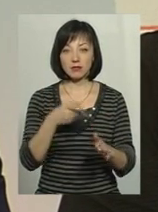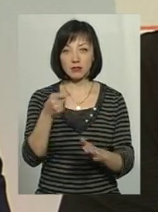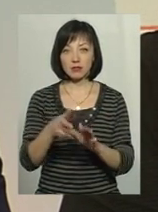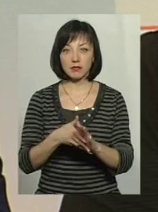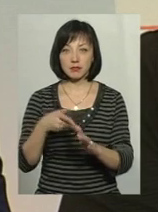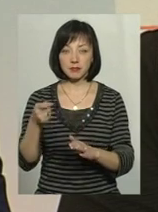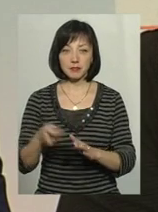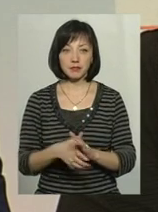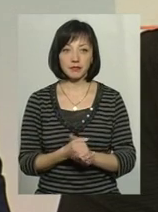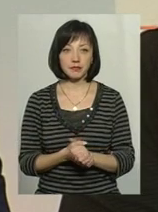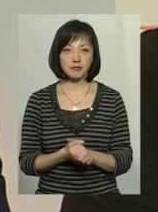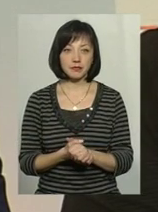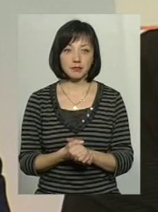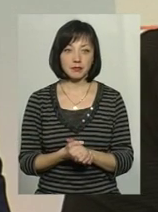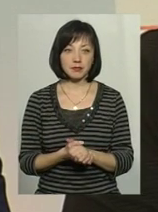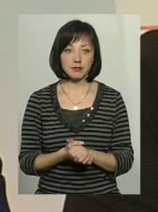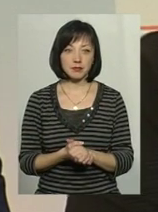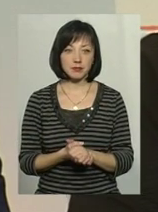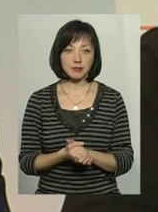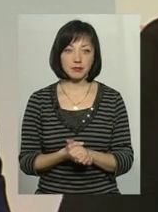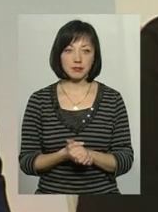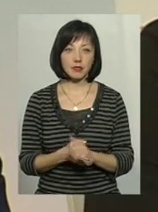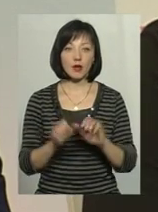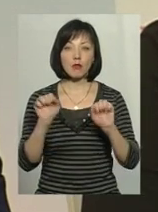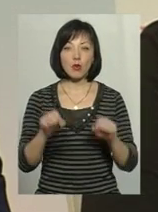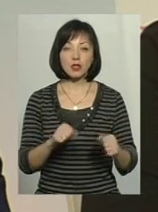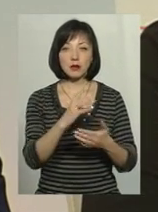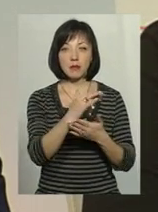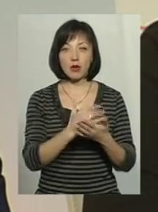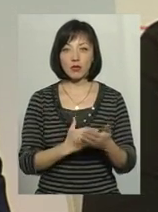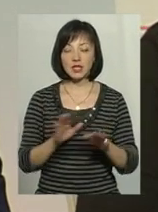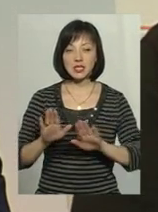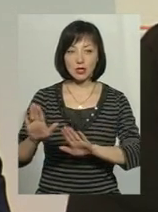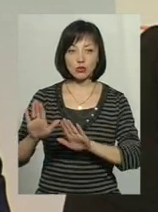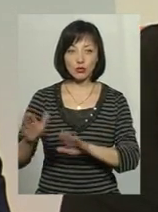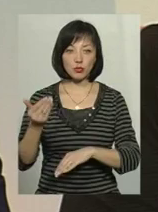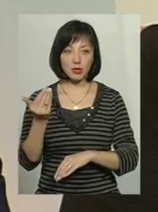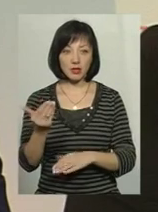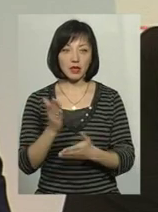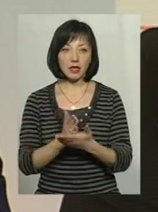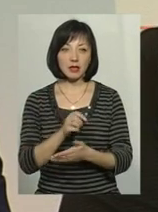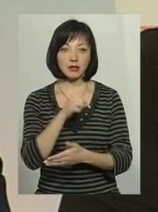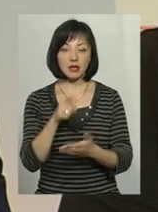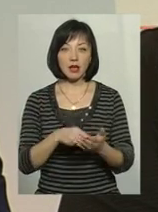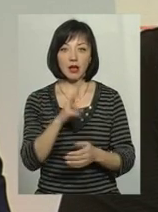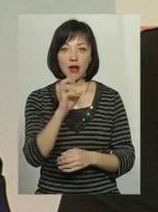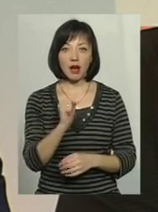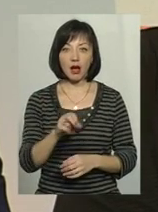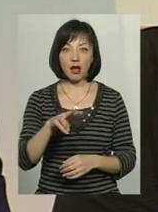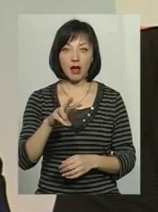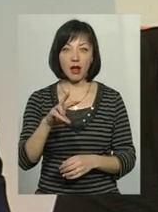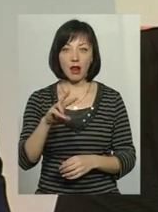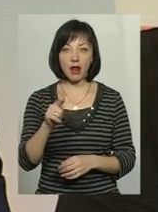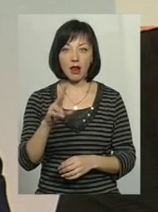інстанції. Тут ще можна перераховувати і заступників так само. Є запитання до Кальніченка Володимира Ілліча.